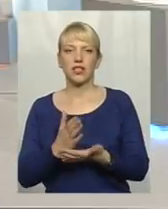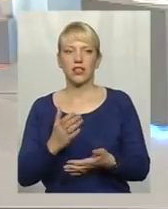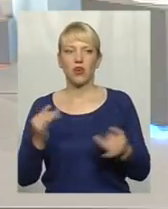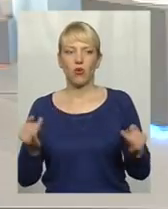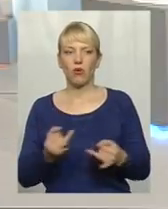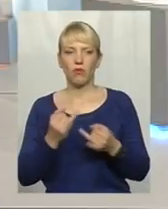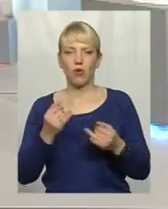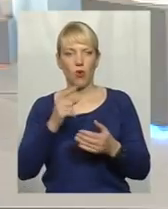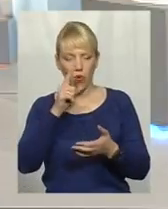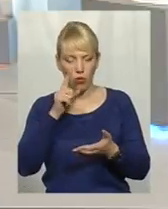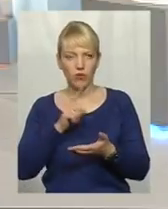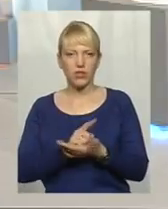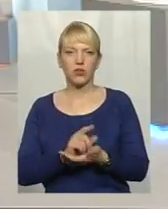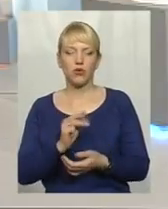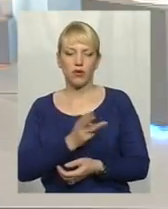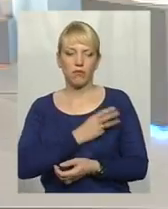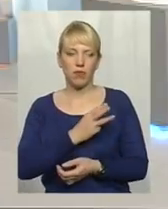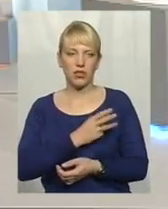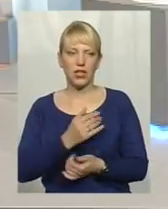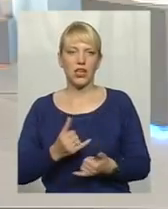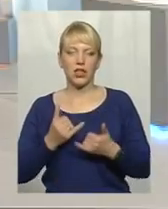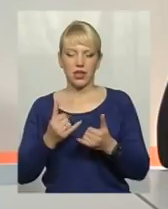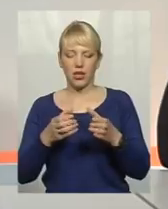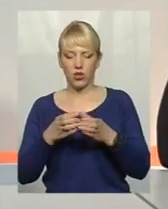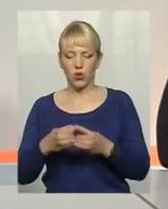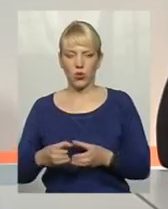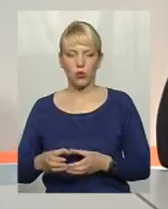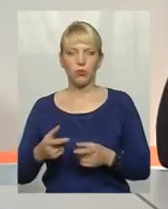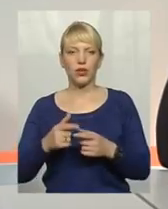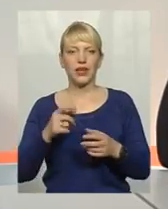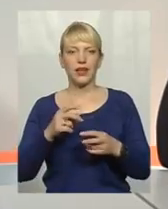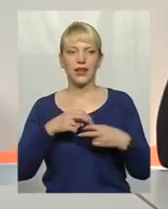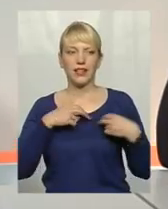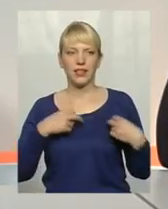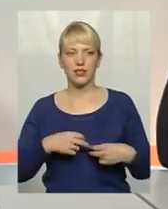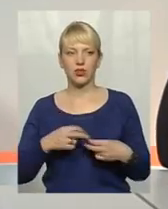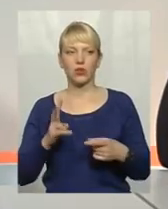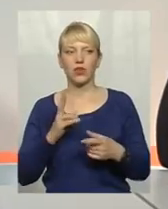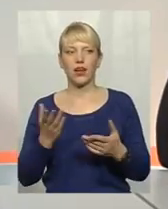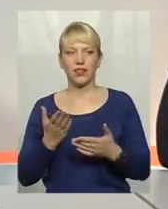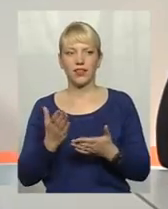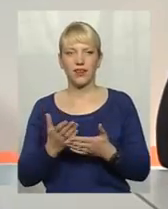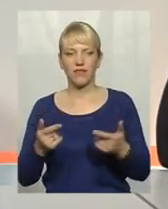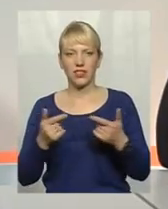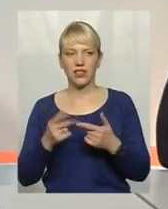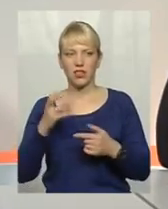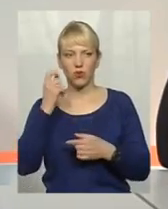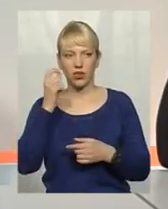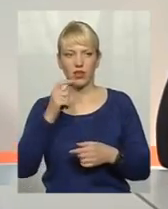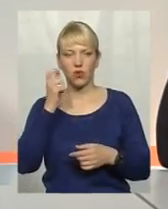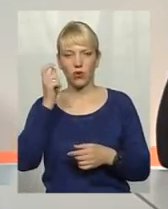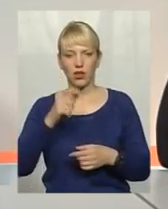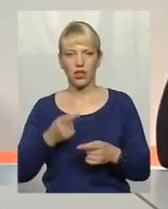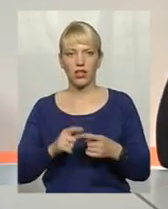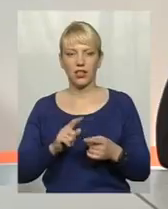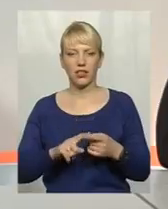'язковим бажаним для груп ризику, які там визначені серед населення. На Україні щеплення відноситься від